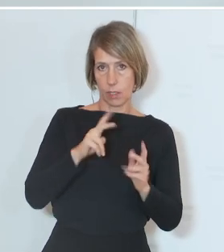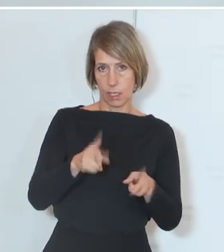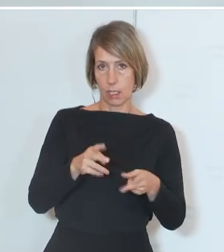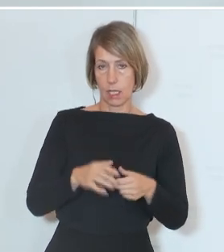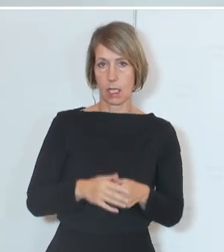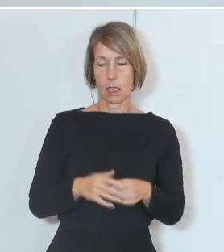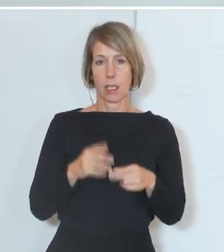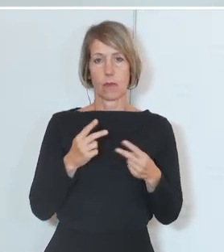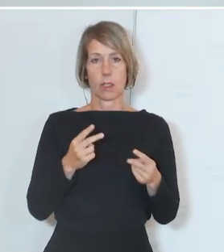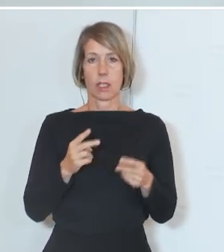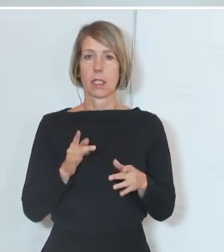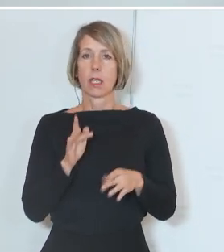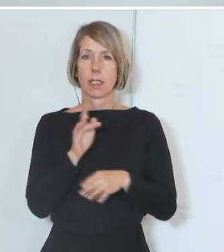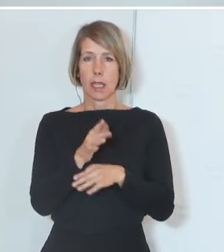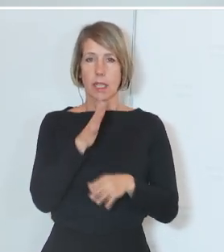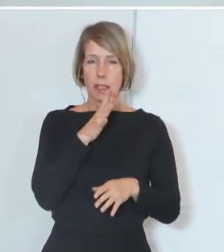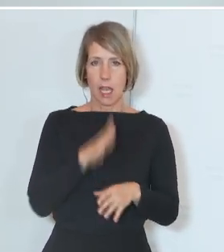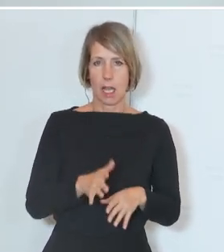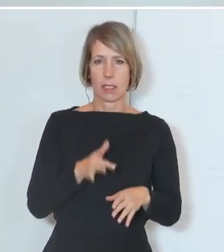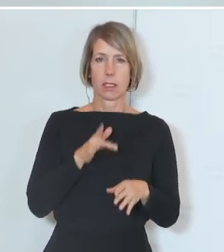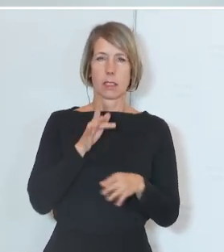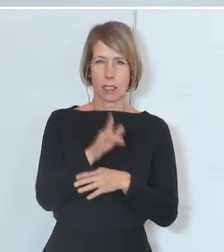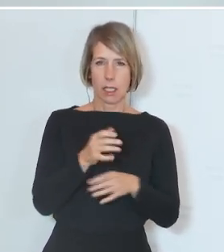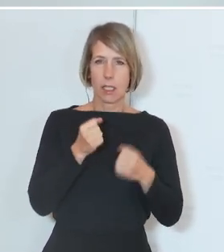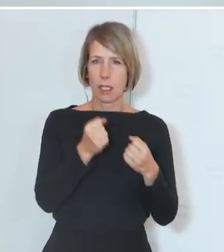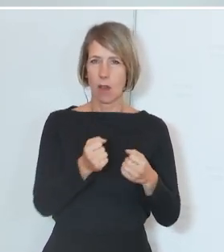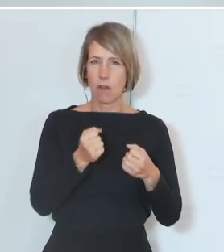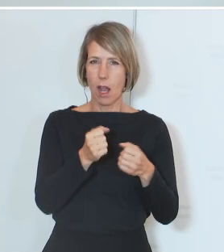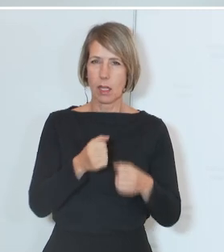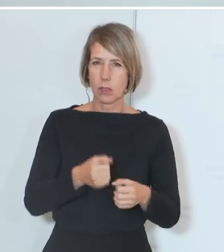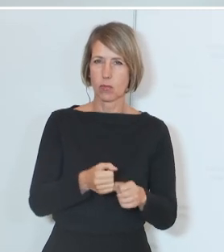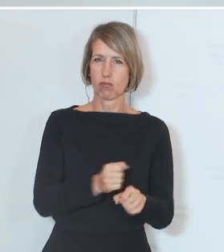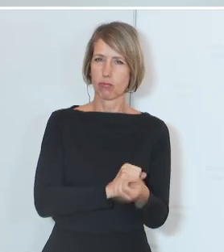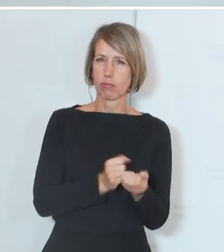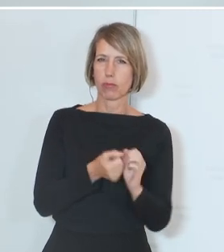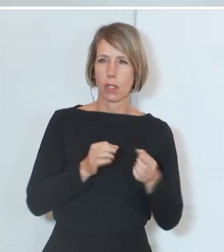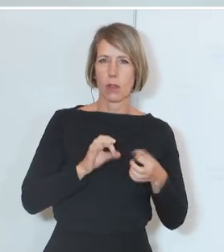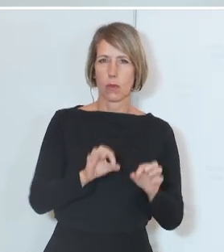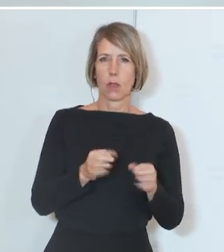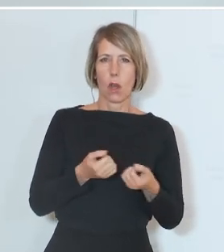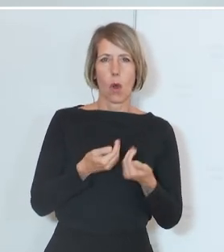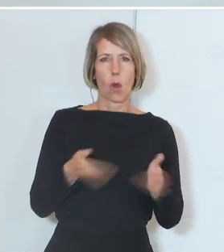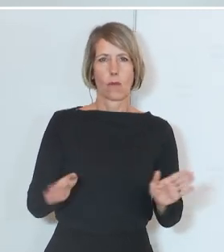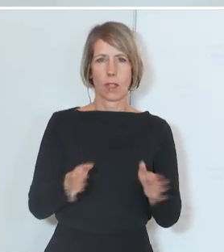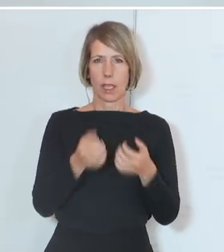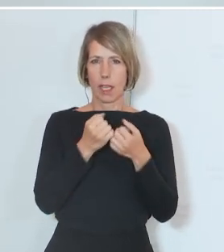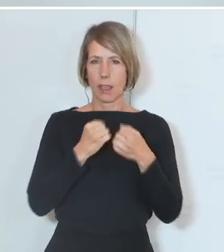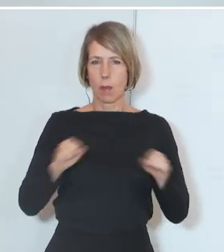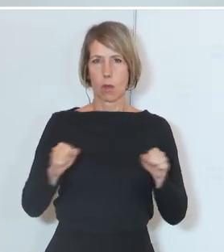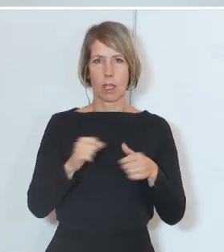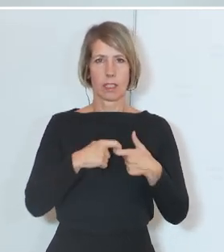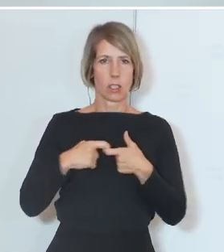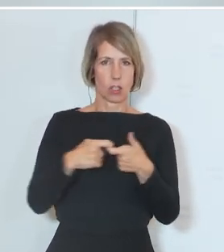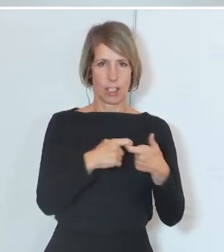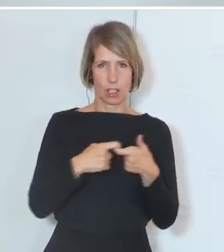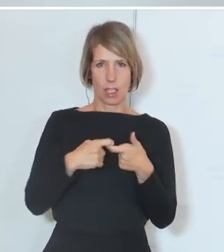ein Schlüssel gegen Hass und Gewalt, ein Schlüssel für eine offene demokratische Gesellschaft. Es beginnt schon damit, sich